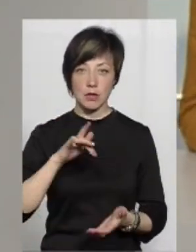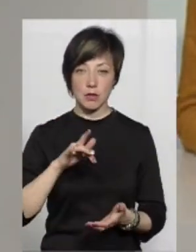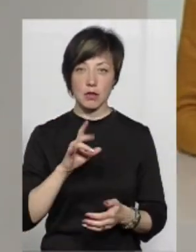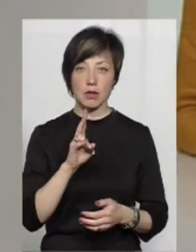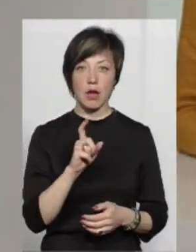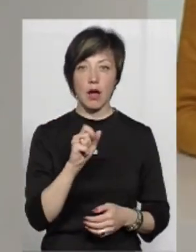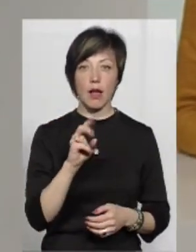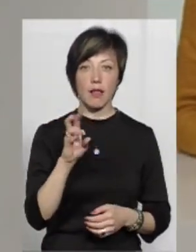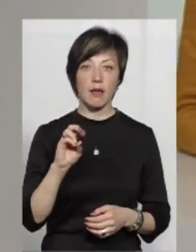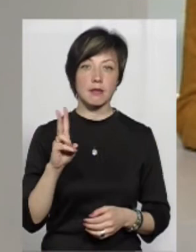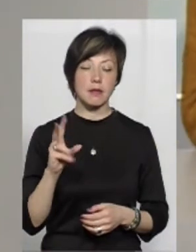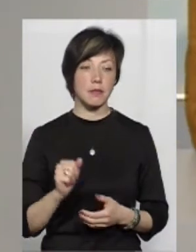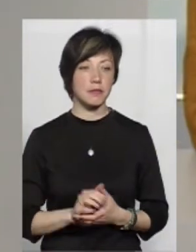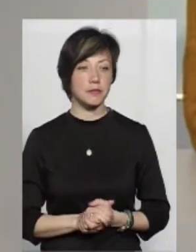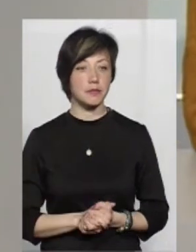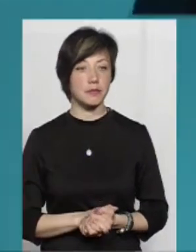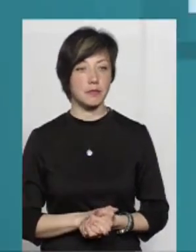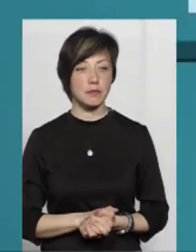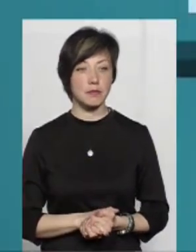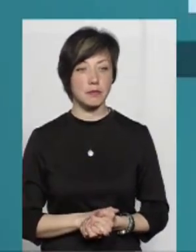центру Анталія Ханецька. Послухаємо її.